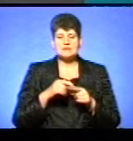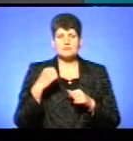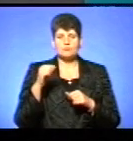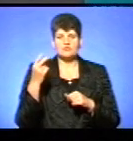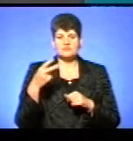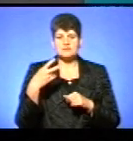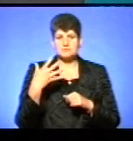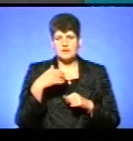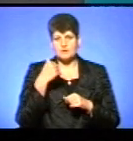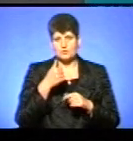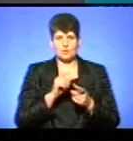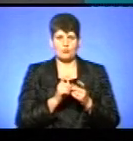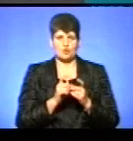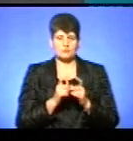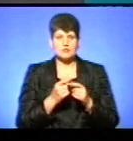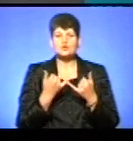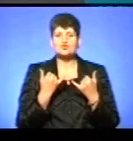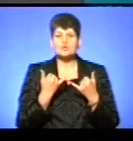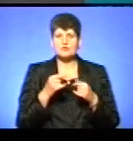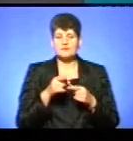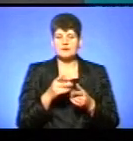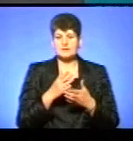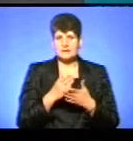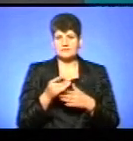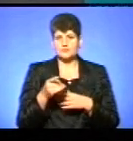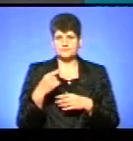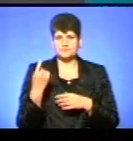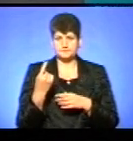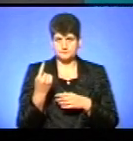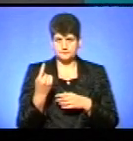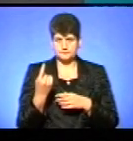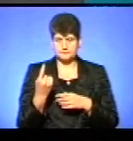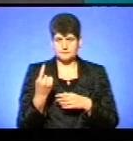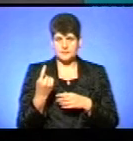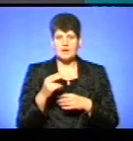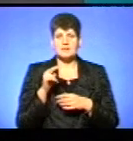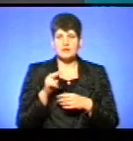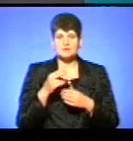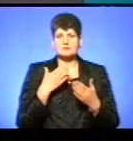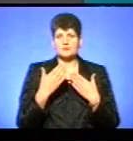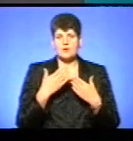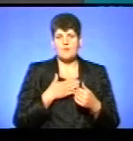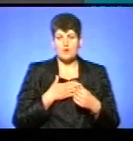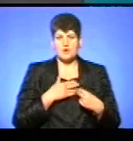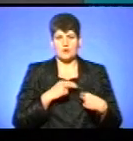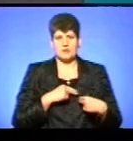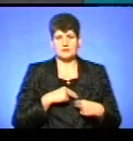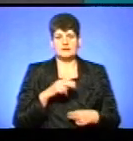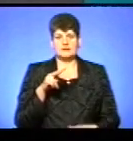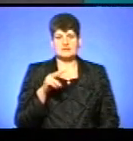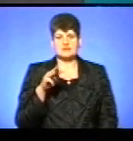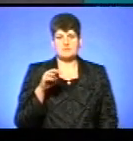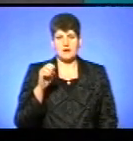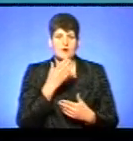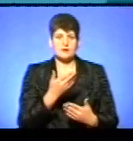-літньої боротьби. Сьогодні він перебуває на Тернопільщині. З патріархом спілкувалася моя колега Лариса Михальська.